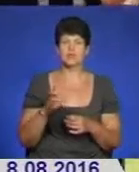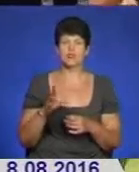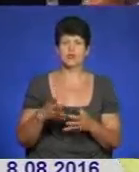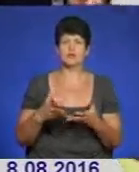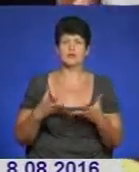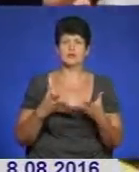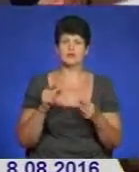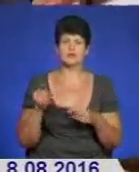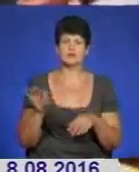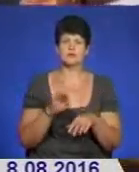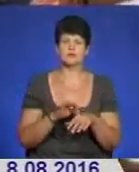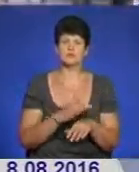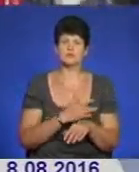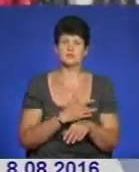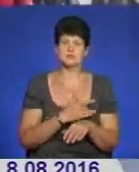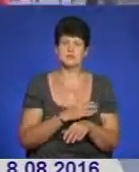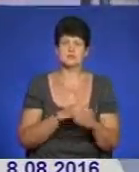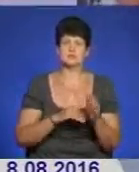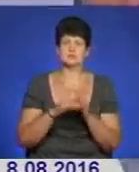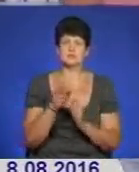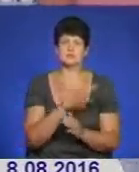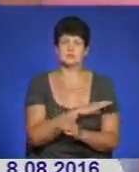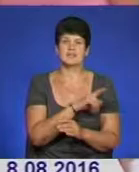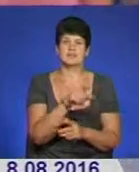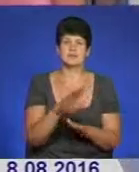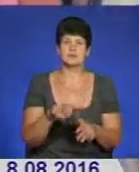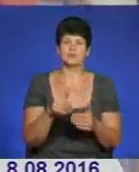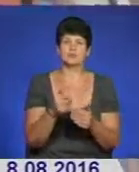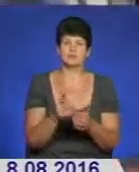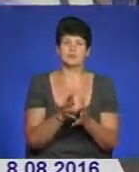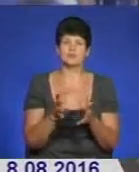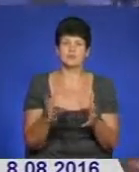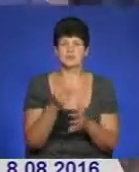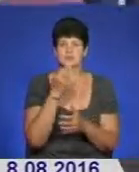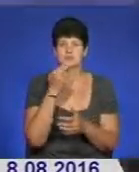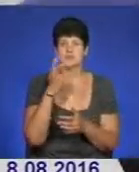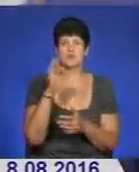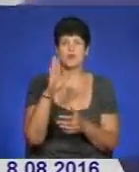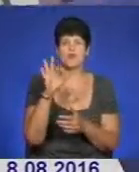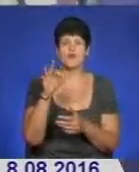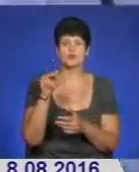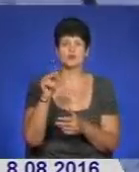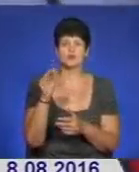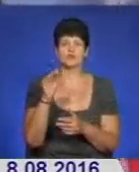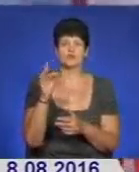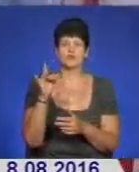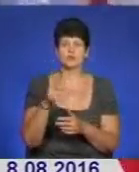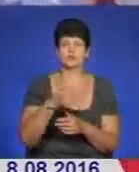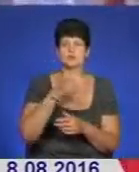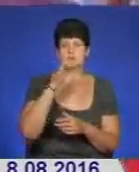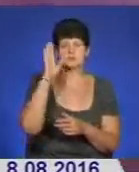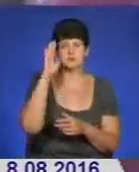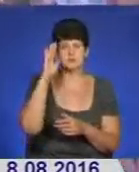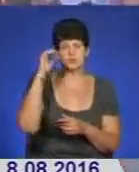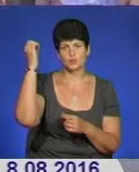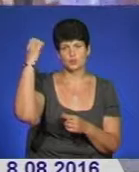людей з хворобами серця і гіпертоніків. Їм рекомендують вживати більше фруктів, овочів, пити багато рідини, приймати контрастний